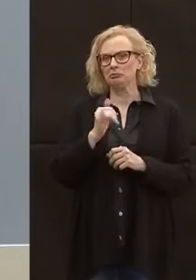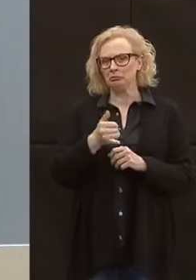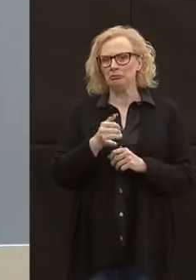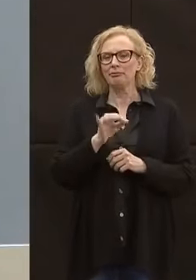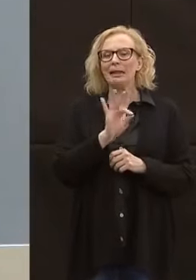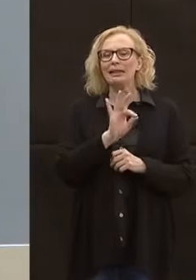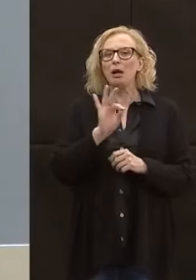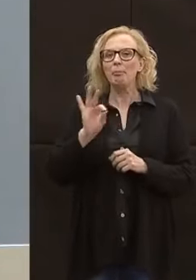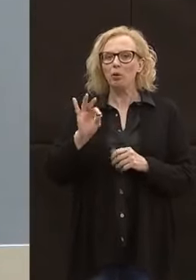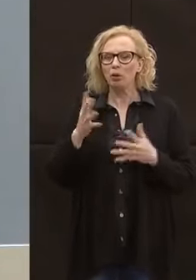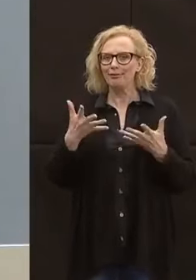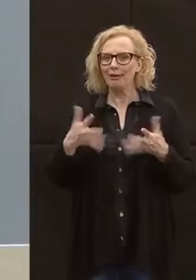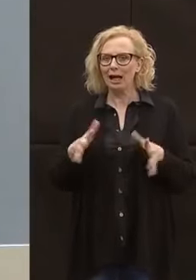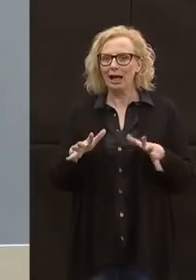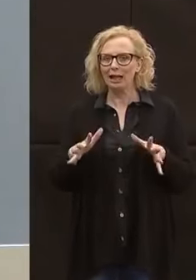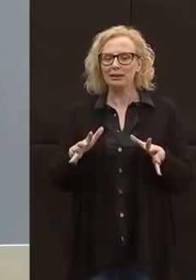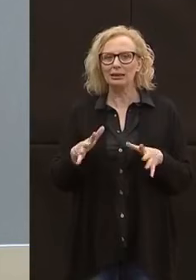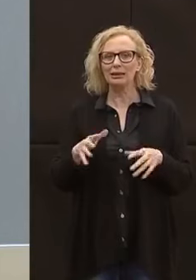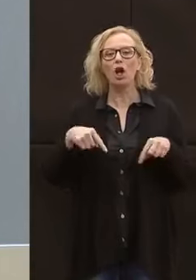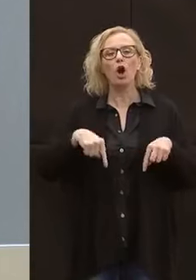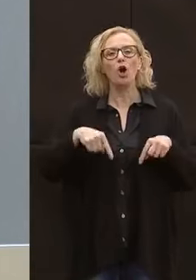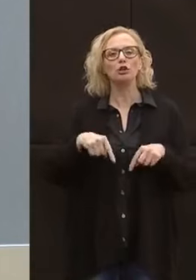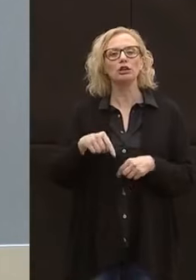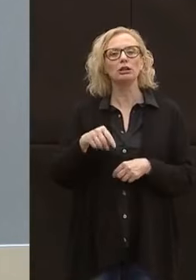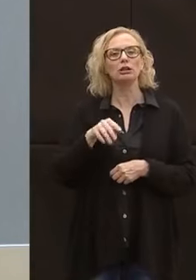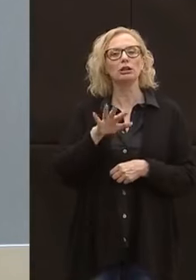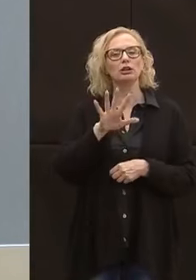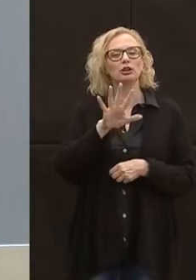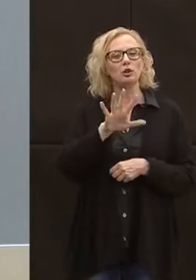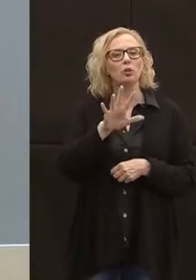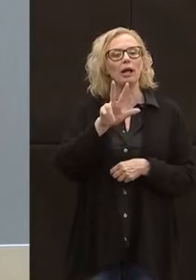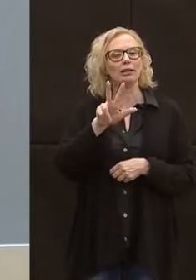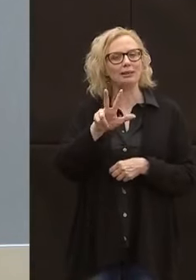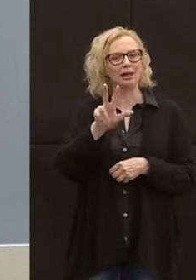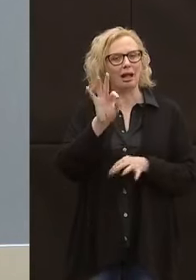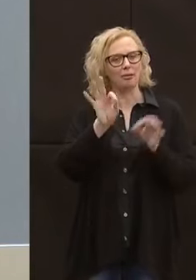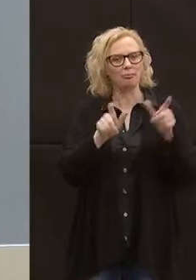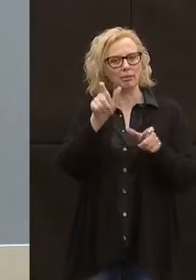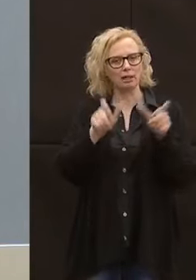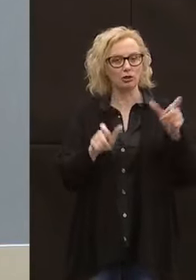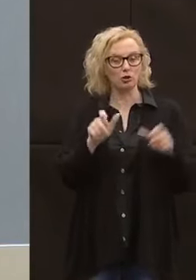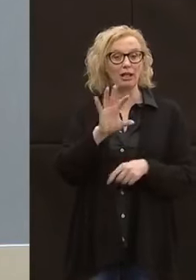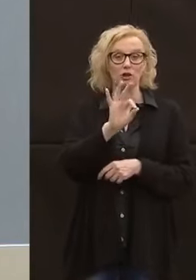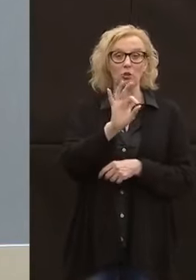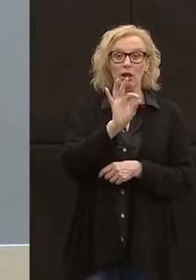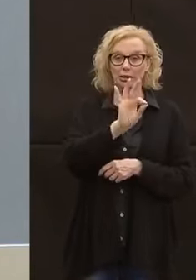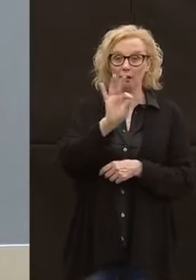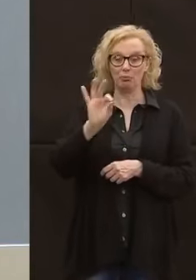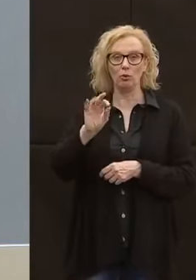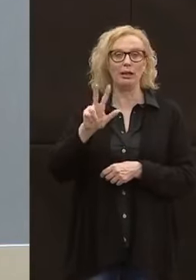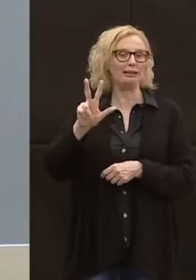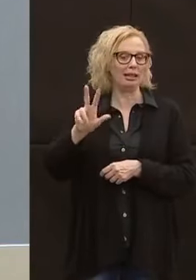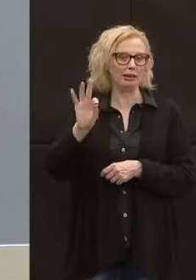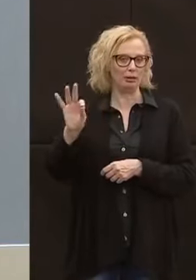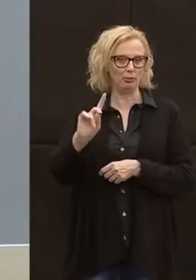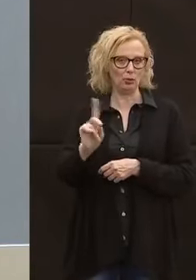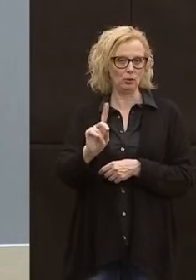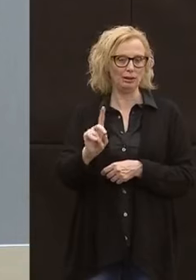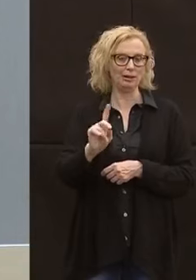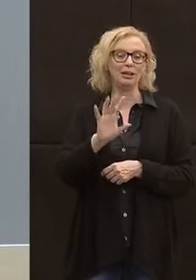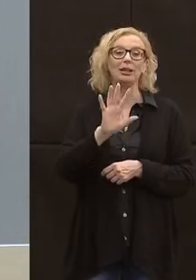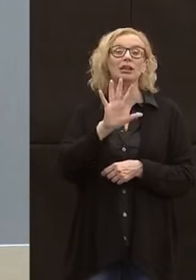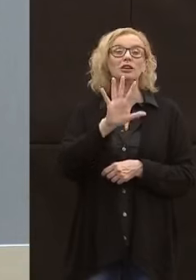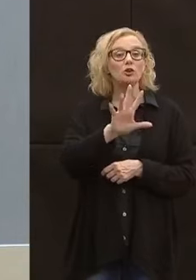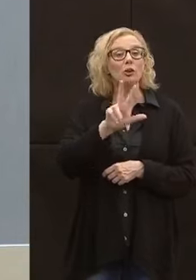tamponi effettuati oggi risultano 53 persone, 50 con tampone, 3 senza tampone di questi